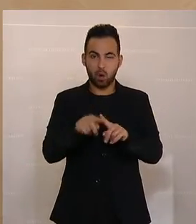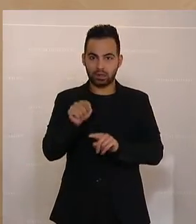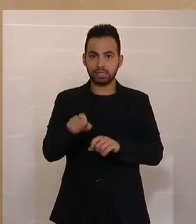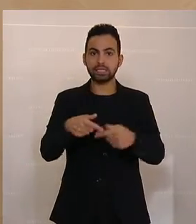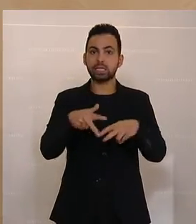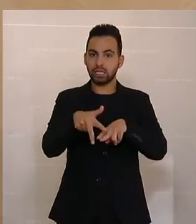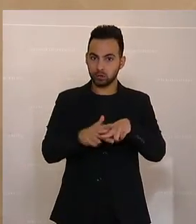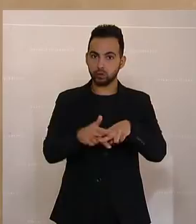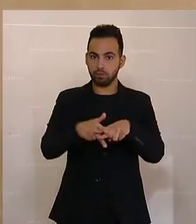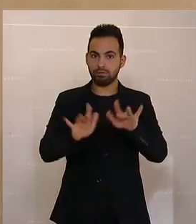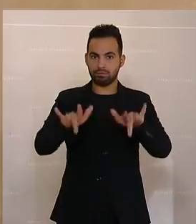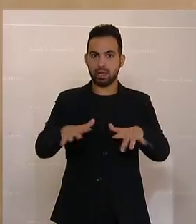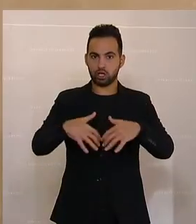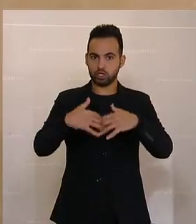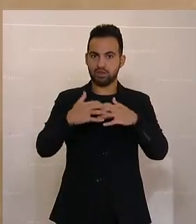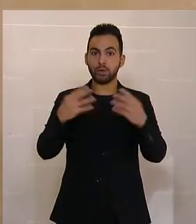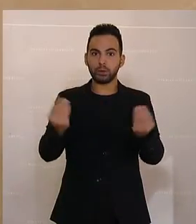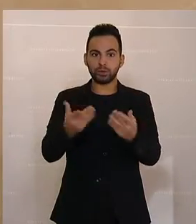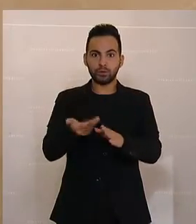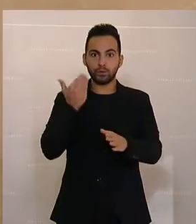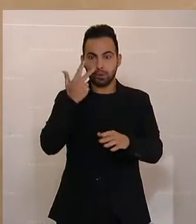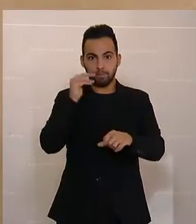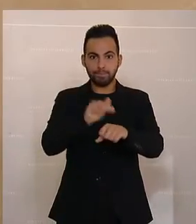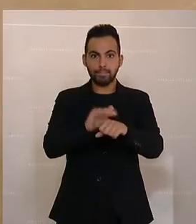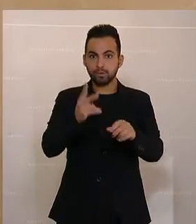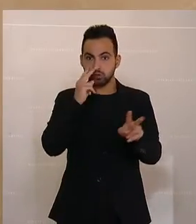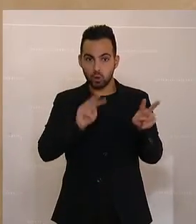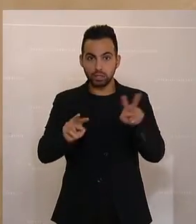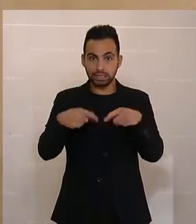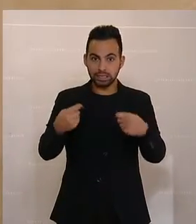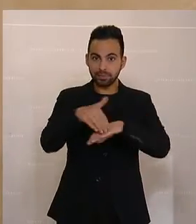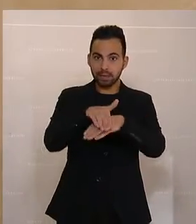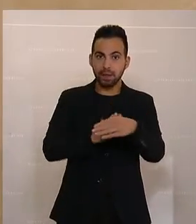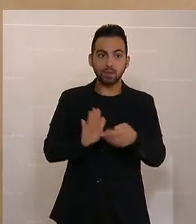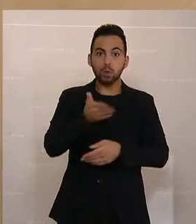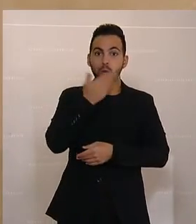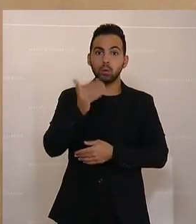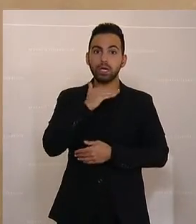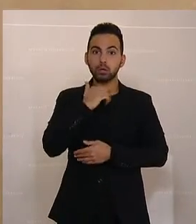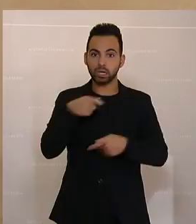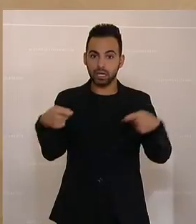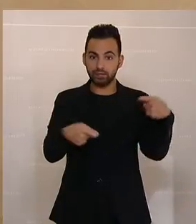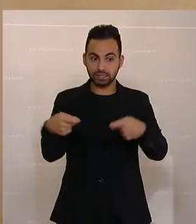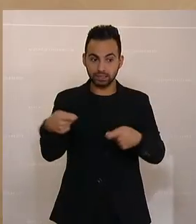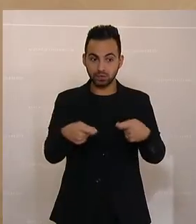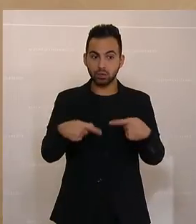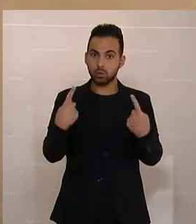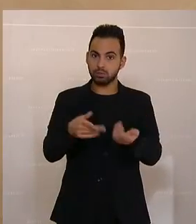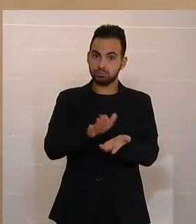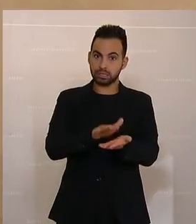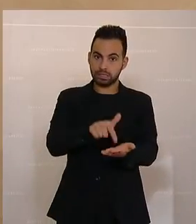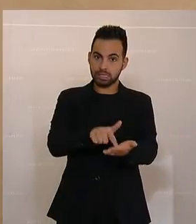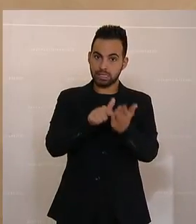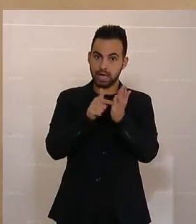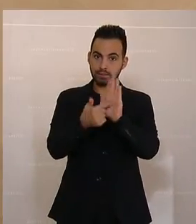haben wir geschaffen, um frühzeitig zu sehen, gibt es die Gemeinden, die nicht ausreichend investieren. Und was sich gezeigt hat,